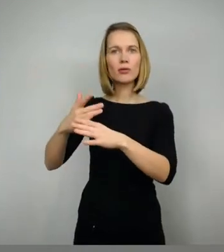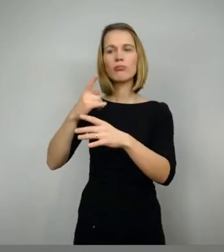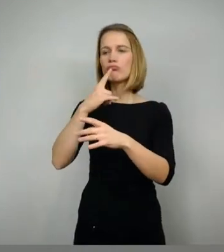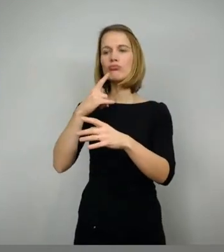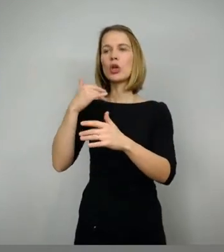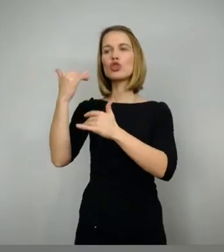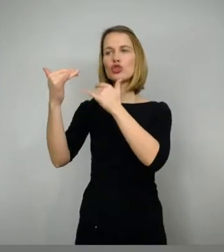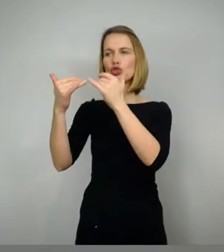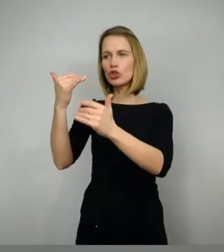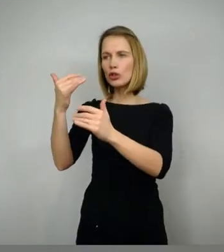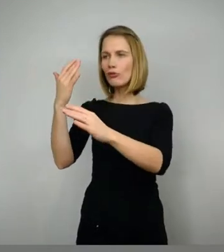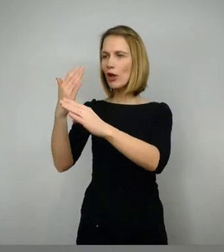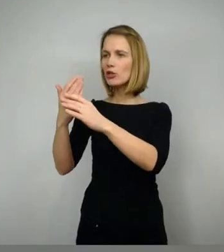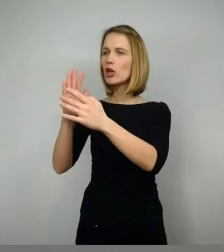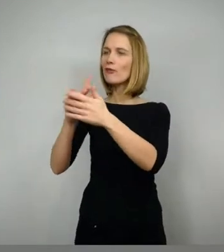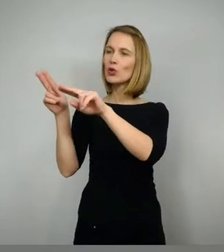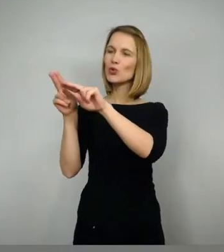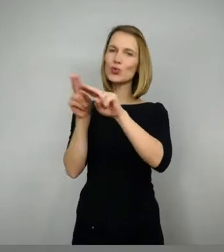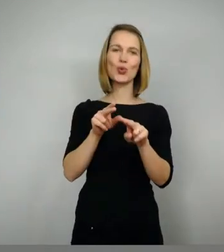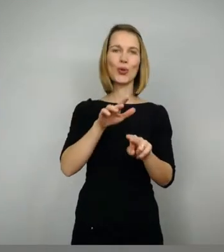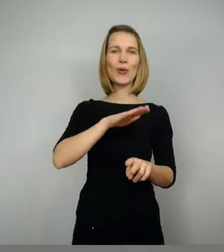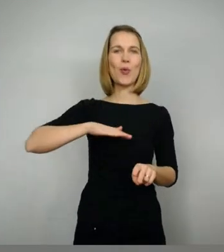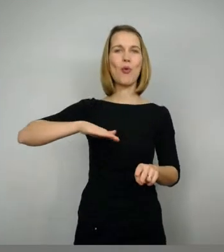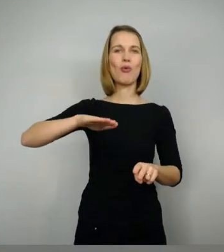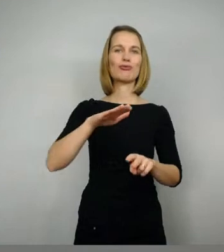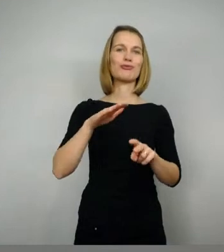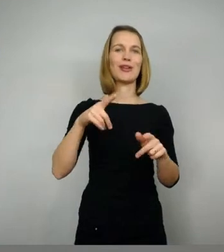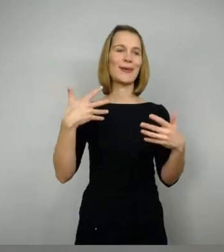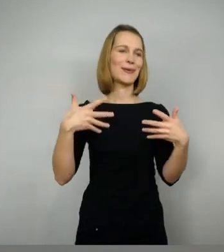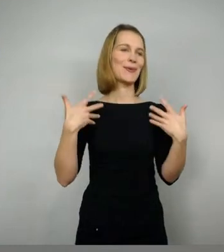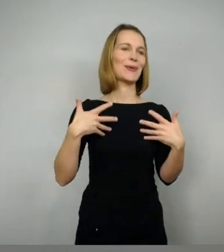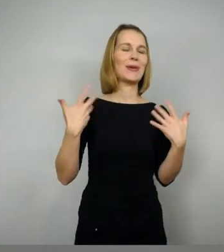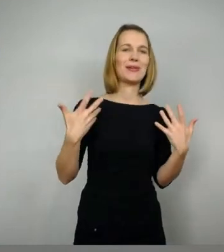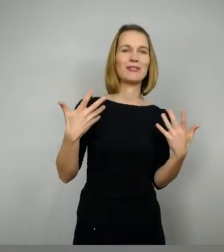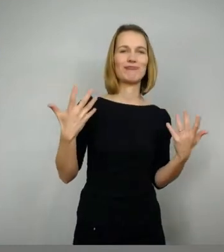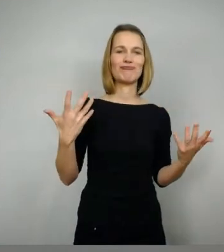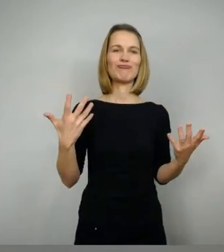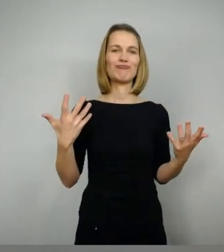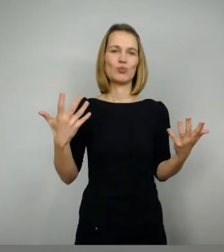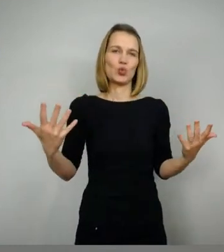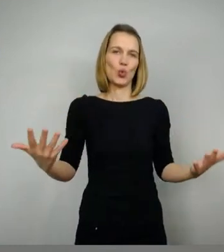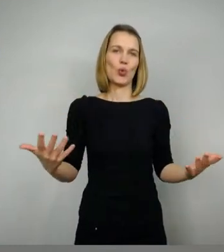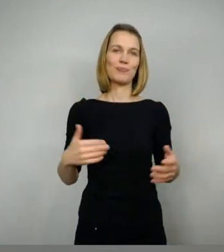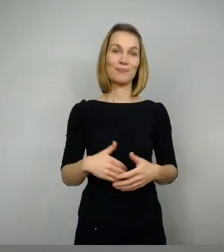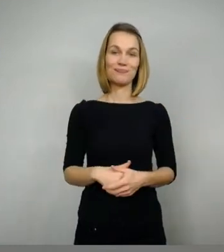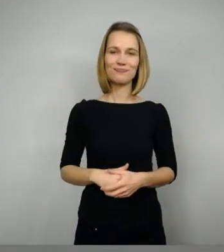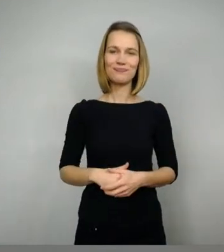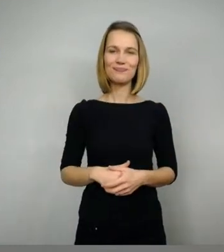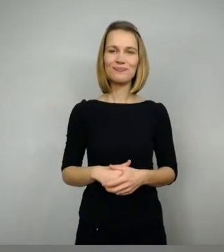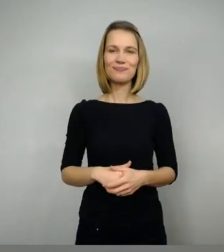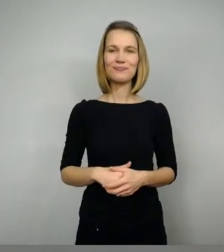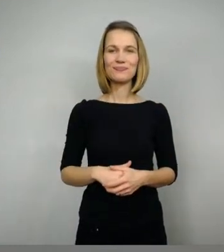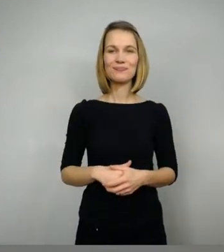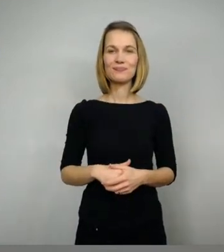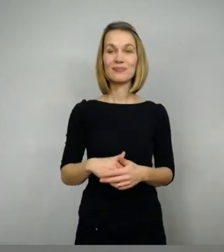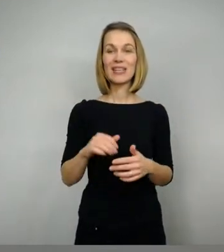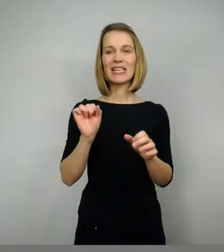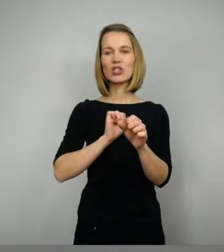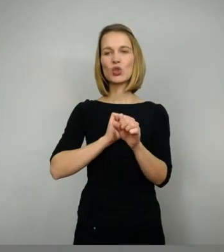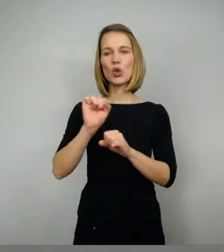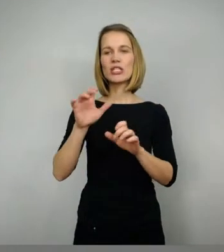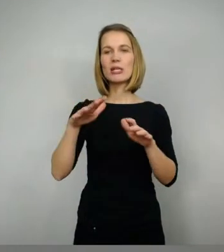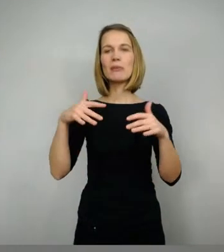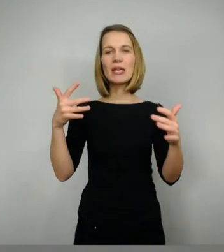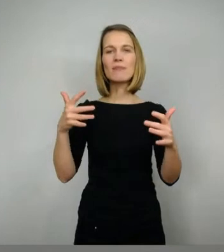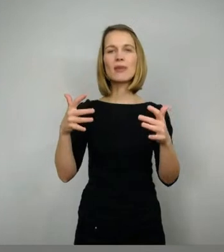seinen Hof und dann sind da alle wieder glücklich. Ordnung wieder hergestellt, alles gut. Trotzdem gibt es aber Erzählungen von